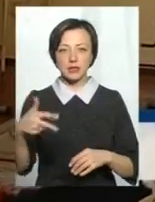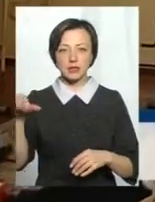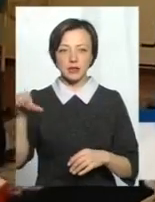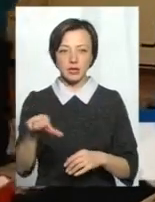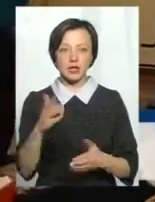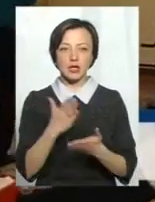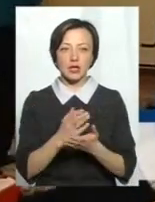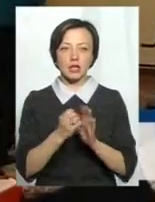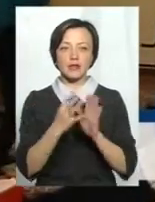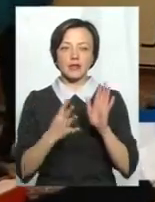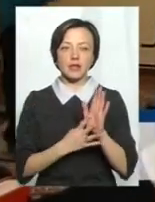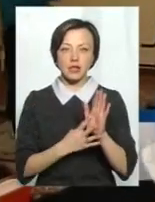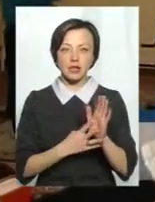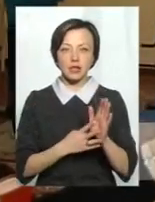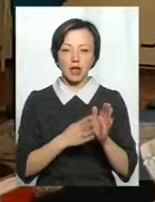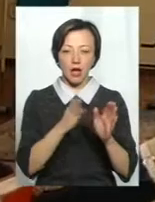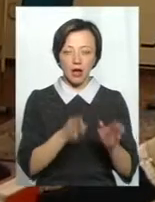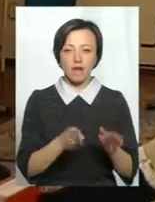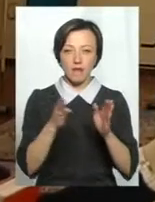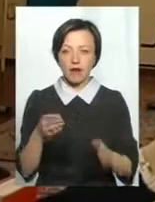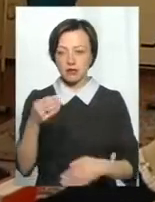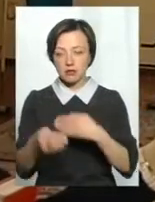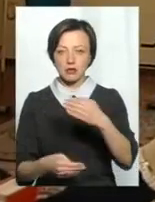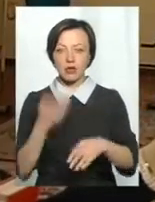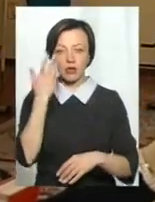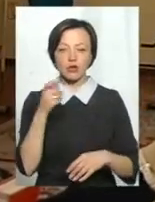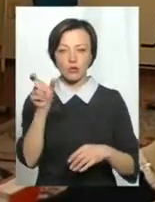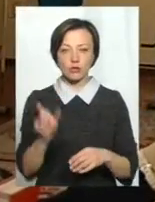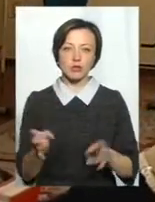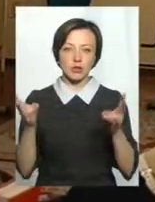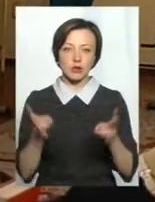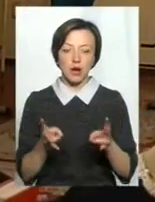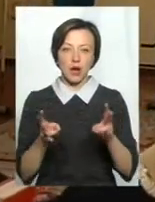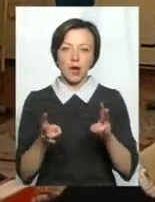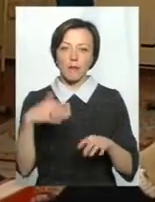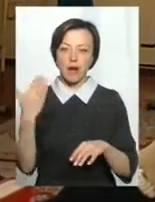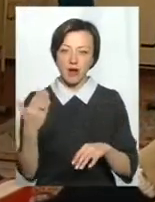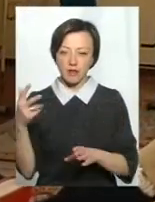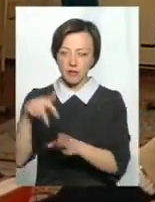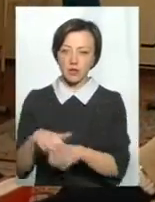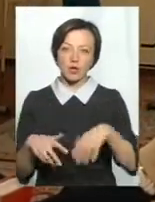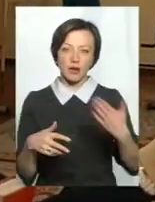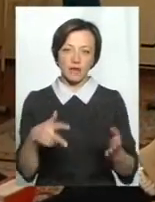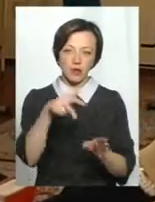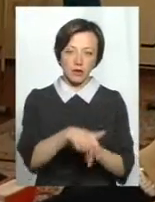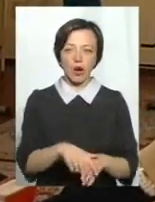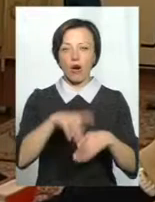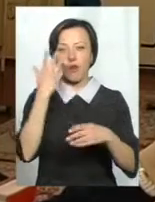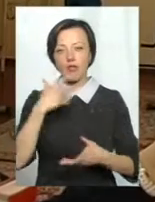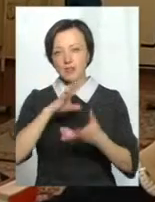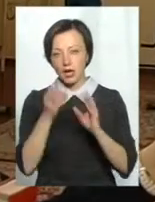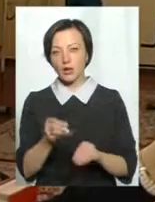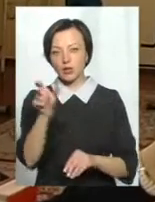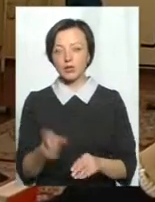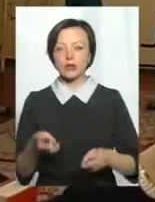там є до 19 фаз. І там пише, коли людина потрібно праву кінцівку навантажити, коли ліво, коли взагалі людина